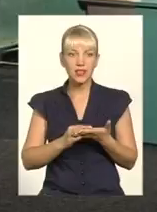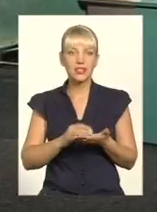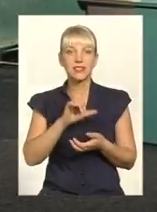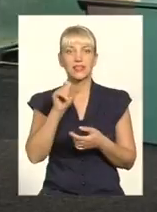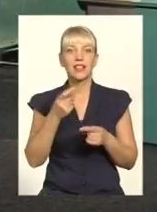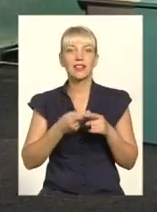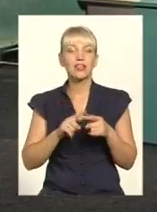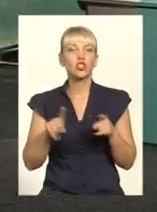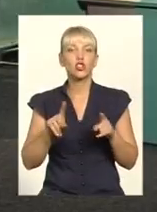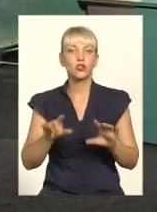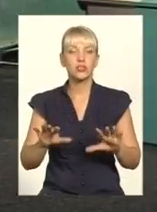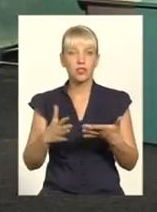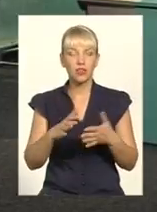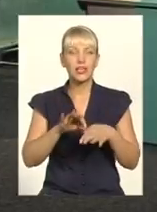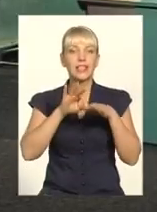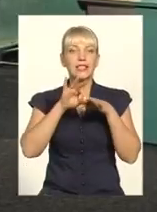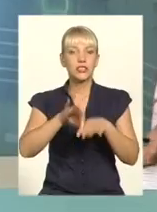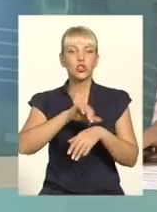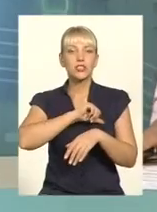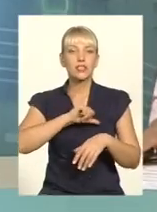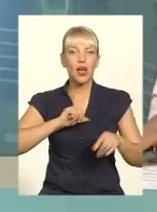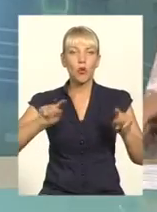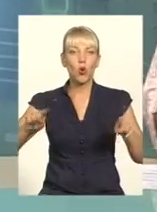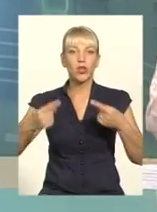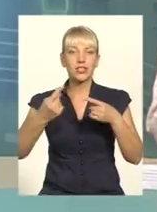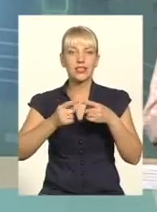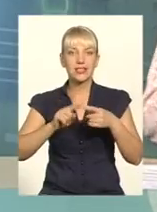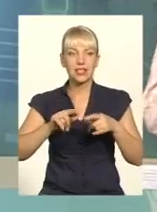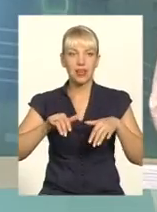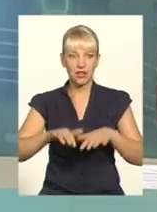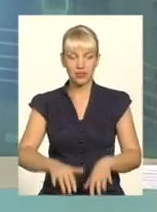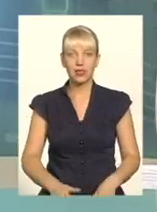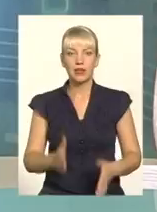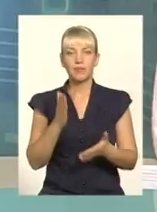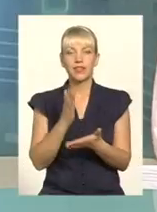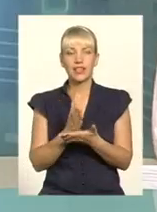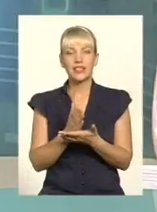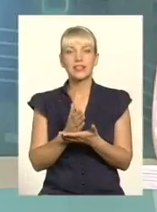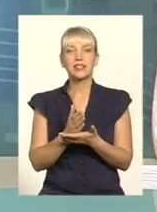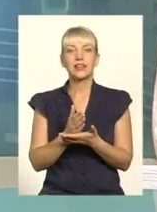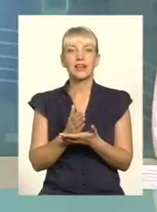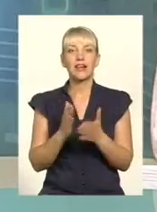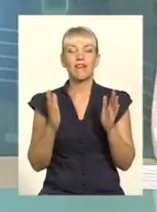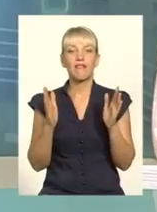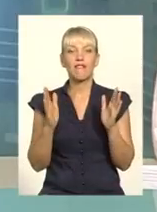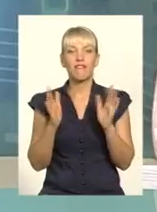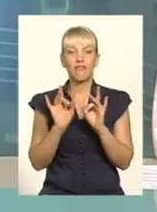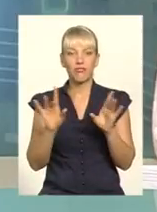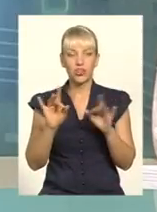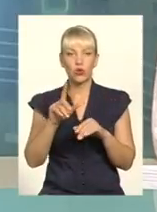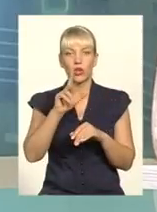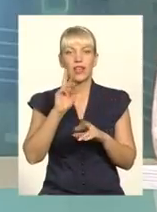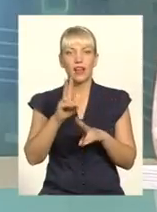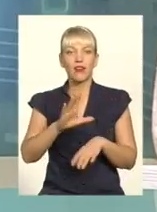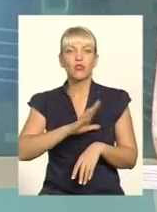повинні були спрямувати в мирне русло і не допускати. У нас є відео з Ютьюбу, як відбувалися